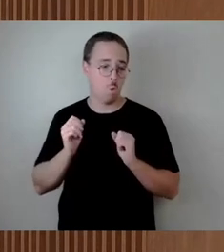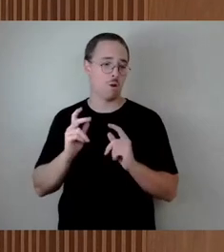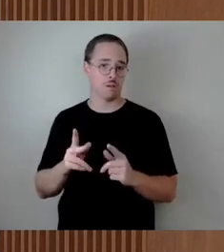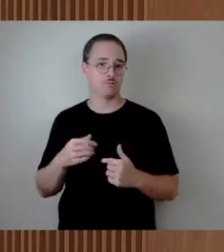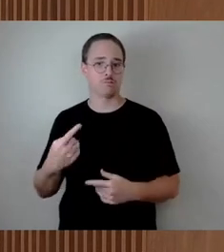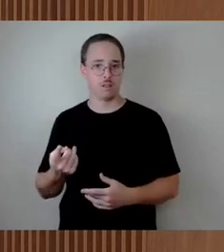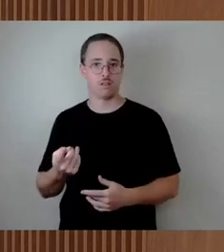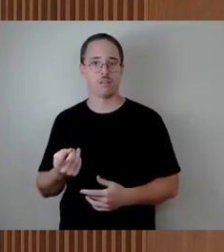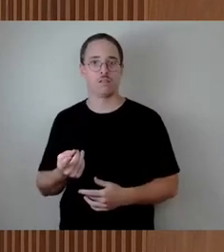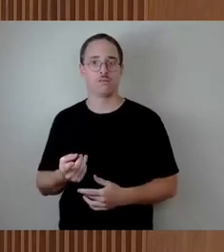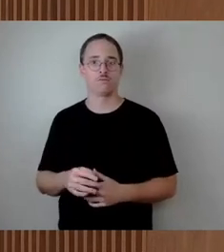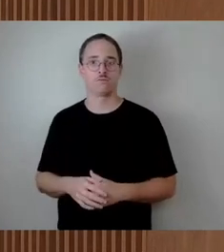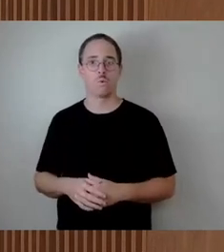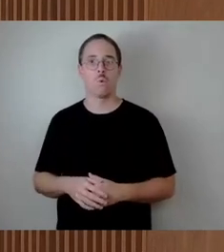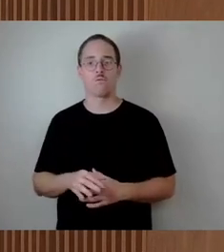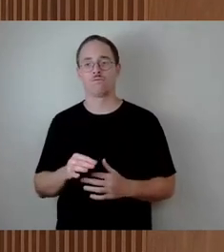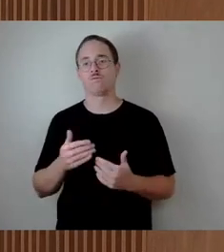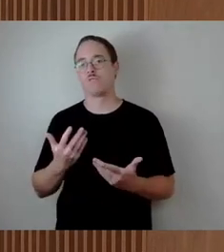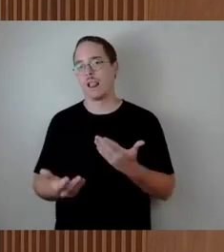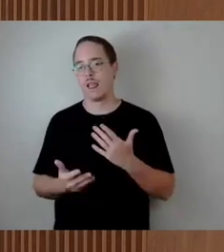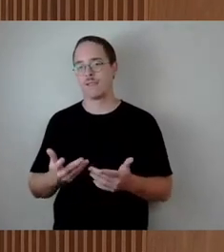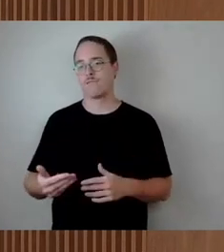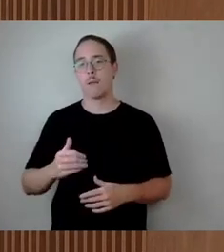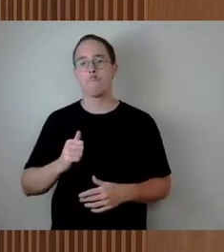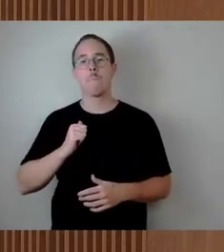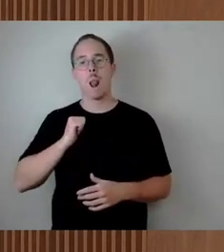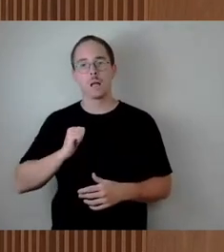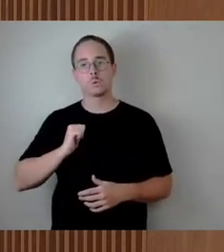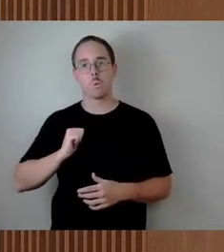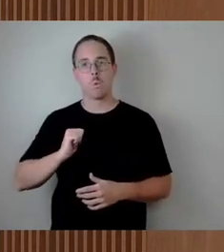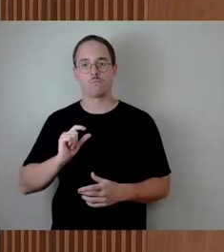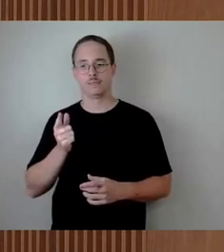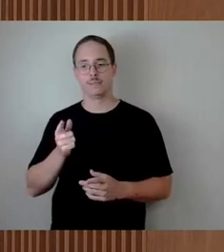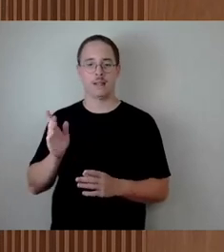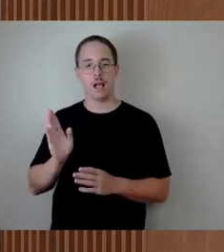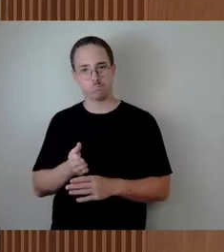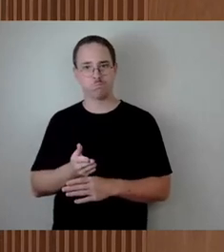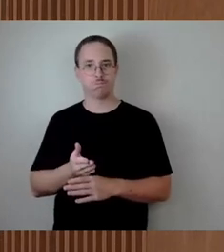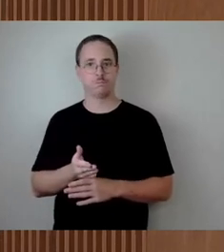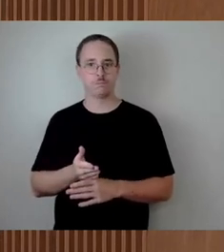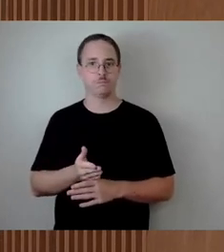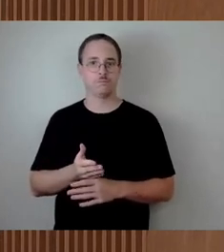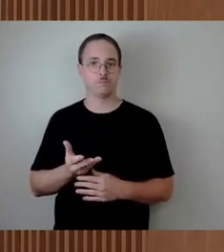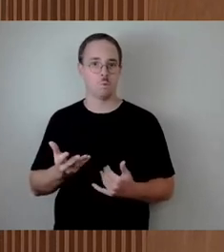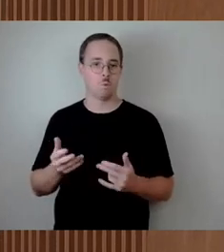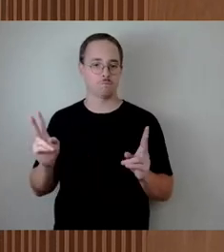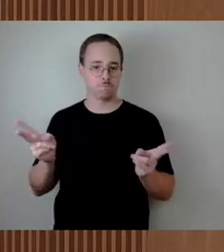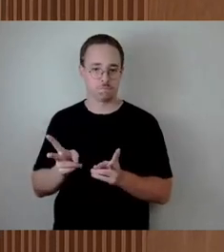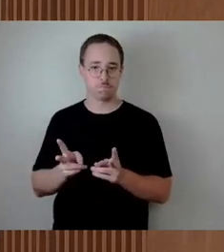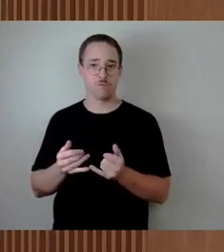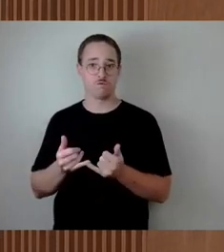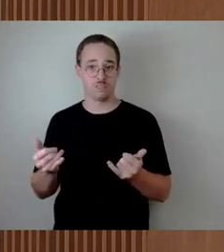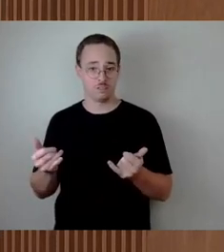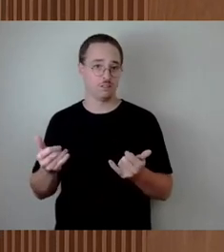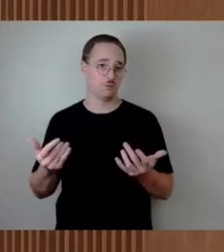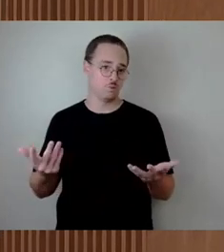Interimsbau schaffen zu wollen, kann man im Zuge eines solchen Unglücks die Prozesse beschleunigen oder